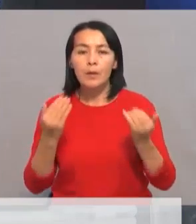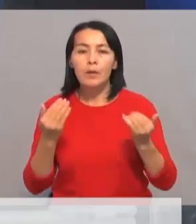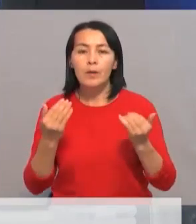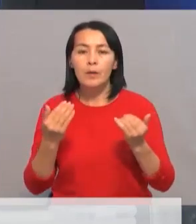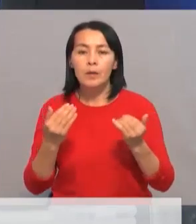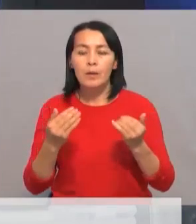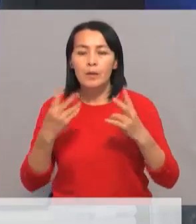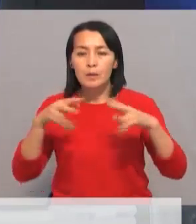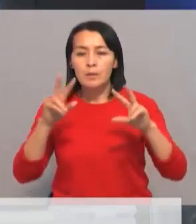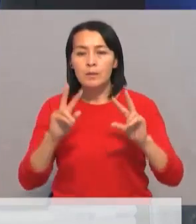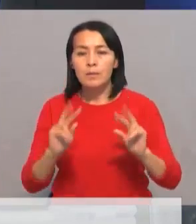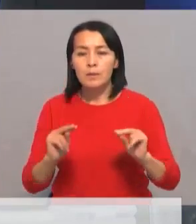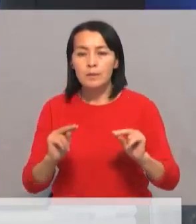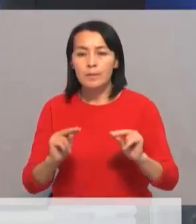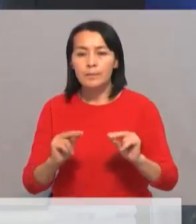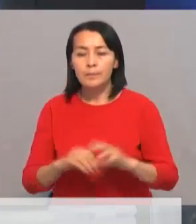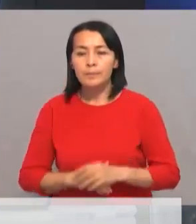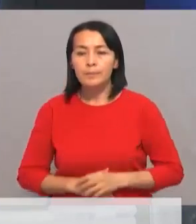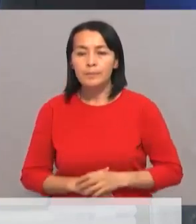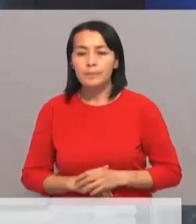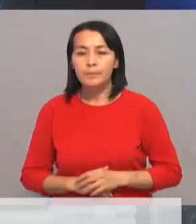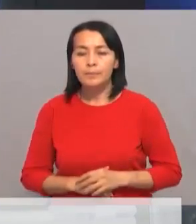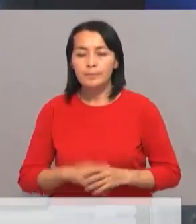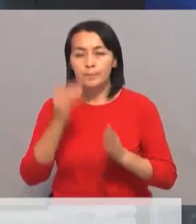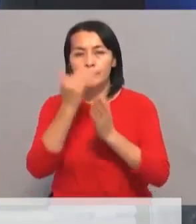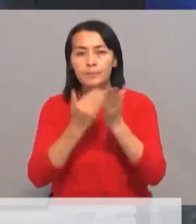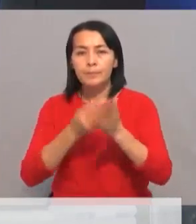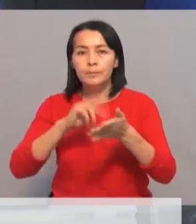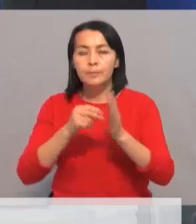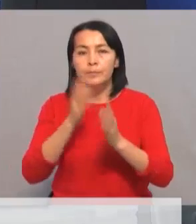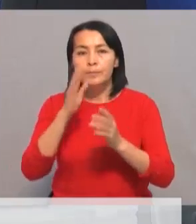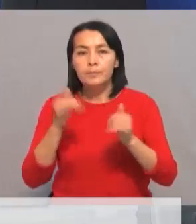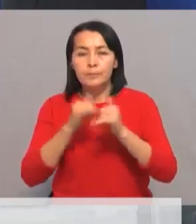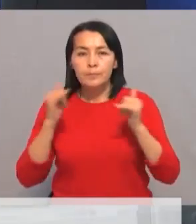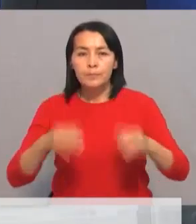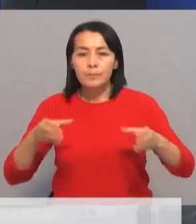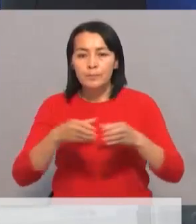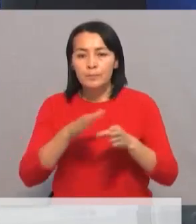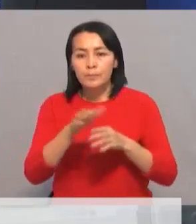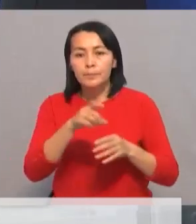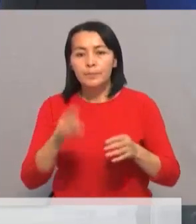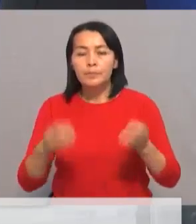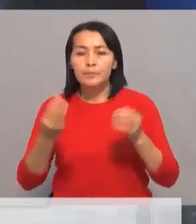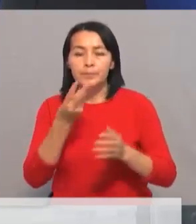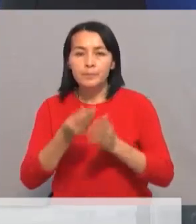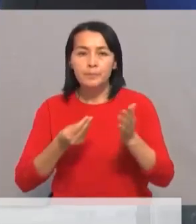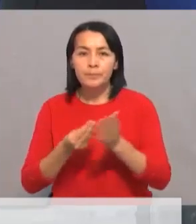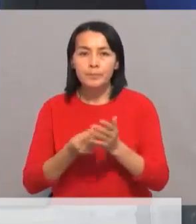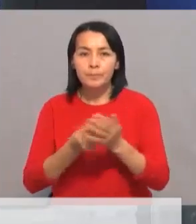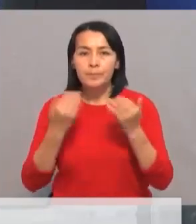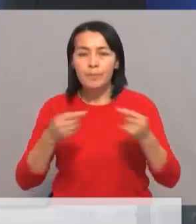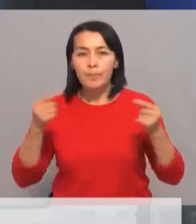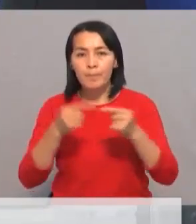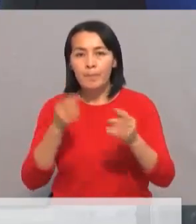привлекаемых специалистов в актах проектов будет осуществляться организаторам путем перечисления денежных средств на